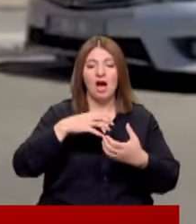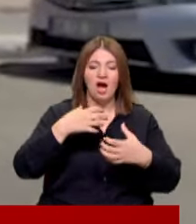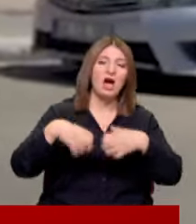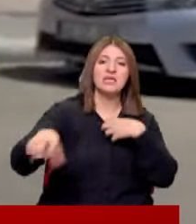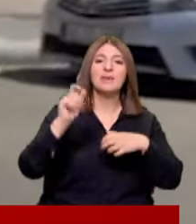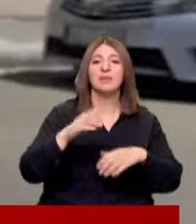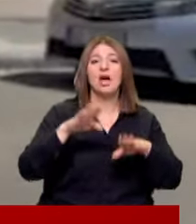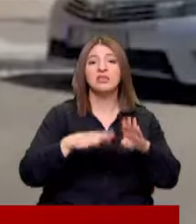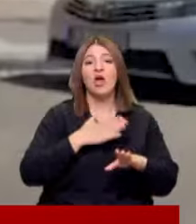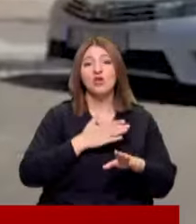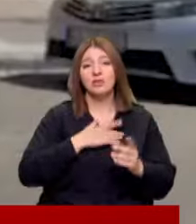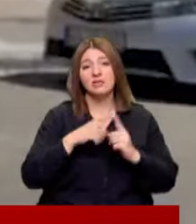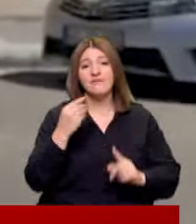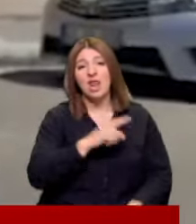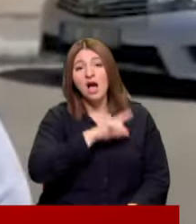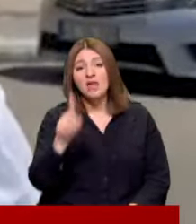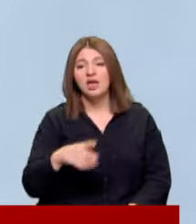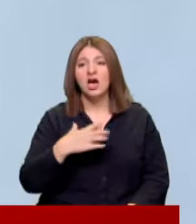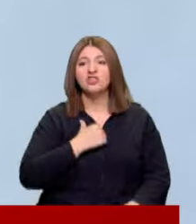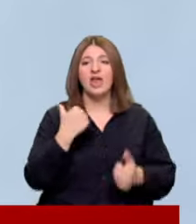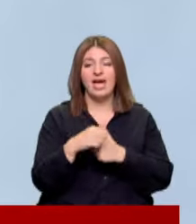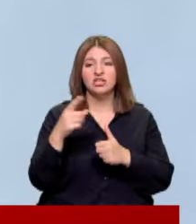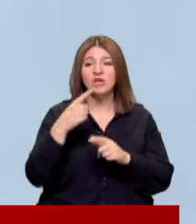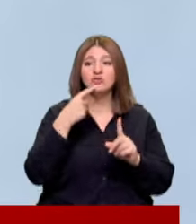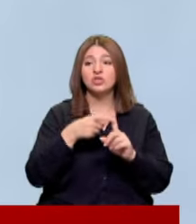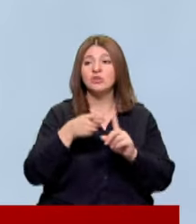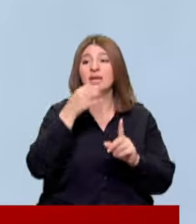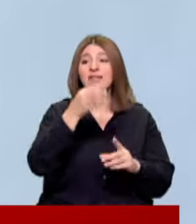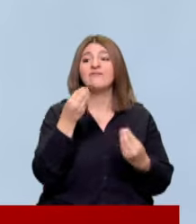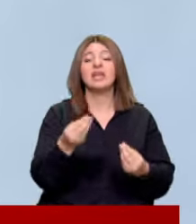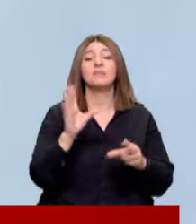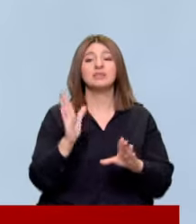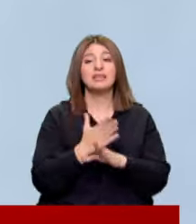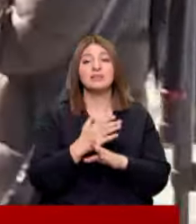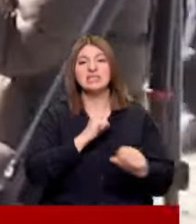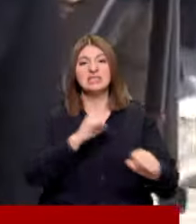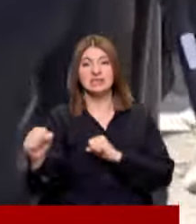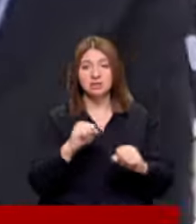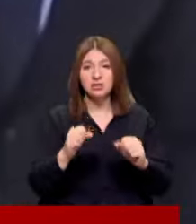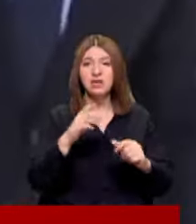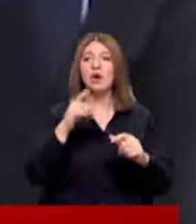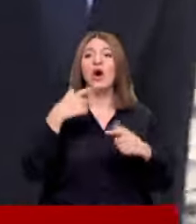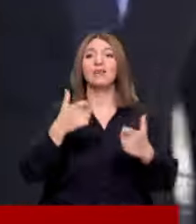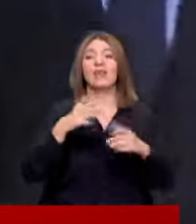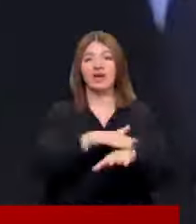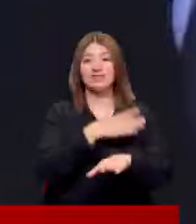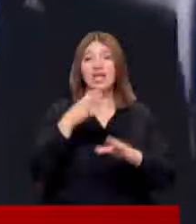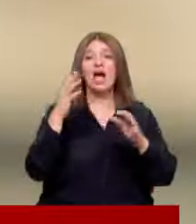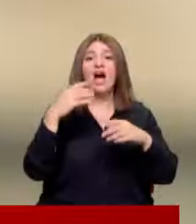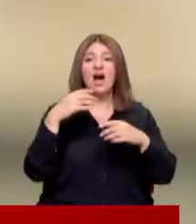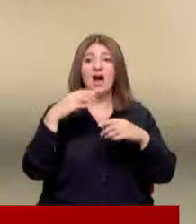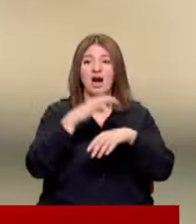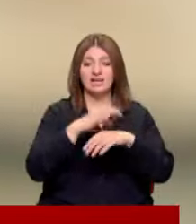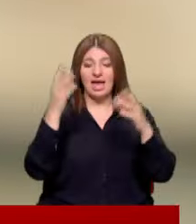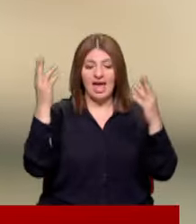adalet önünde hesap verene kadar Acılayış Abdullah Gül soruşturma izni verilmemesine tepkisini Hatay valisine Hastane enkazında